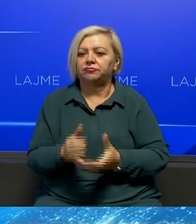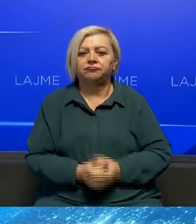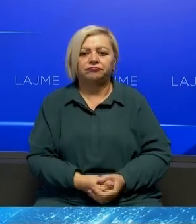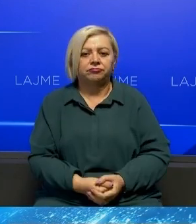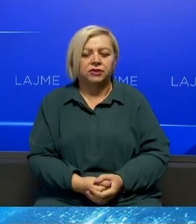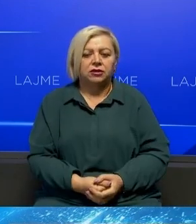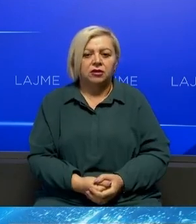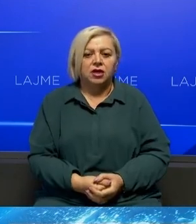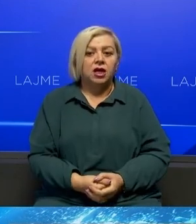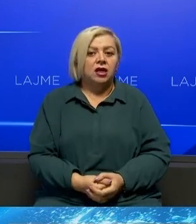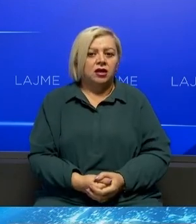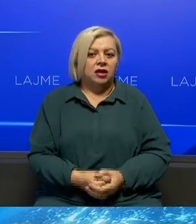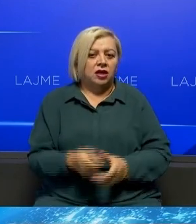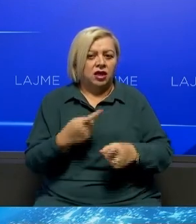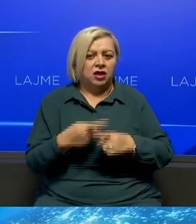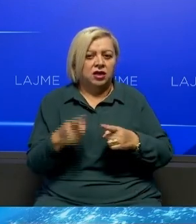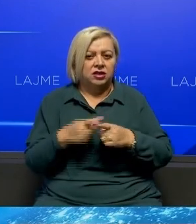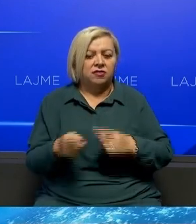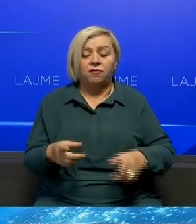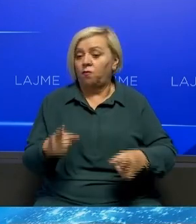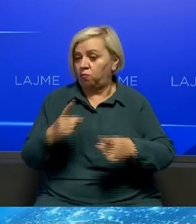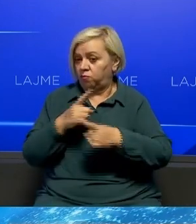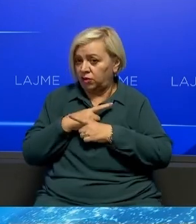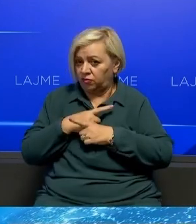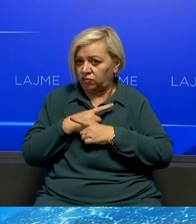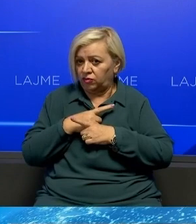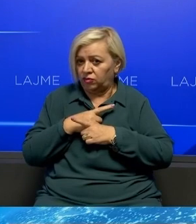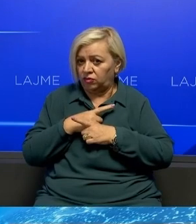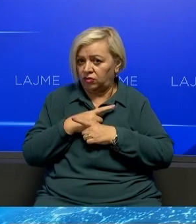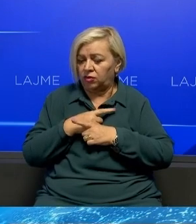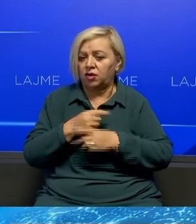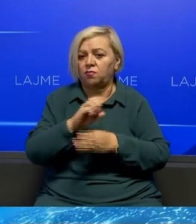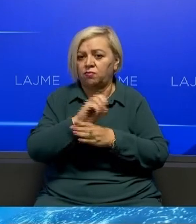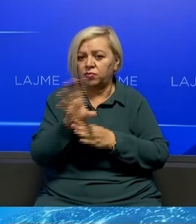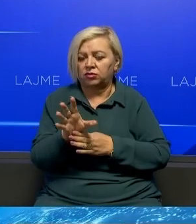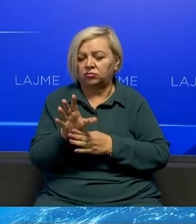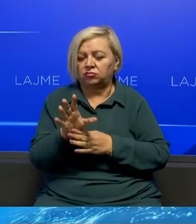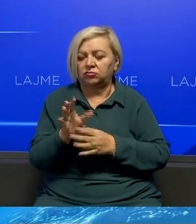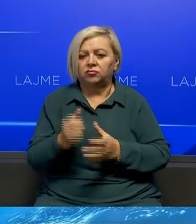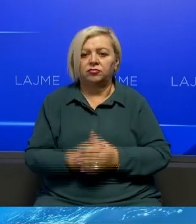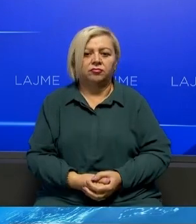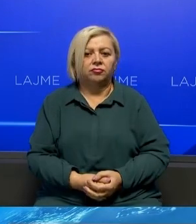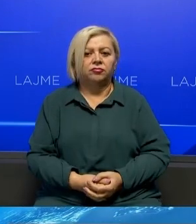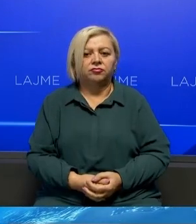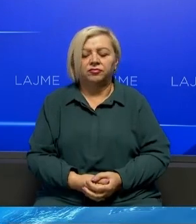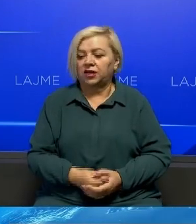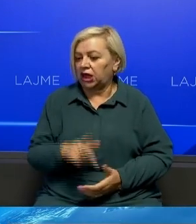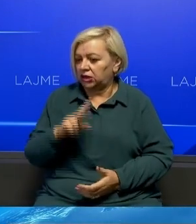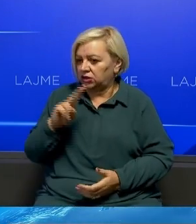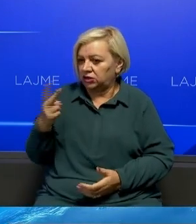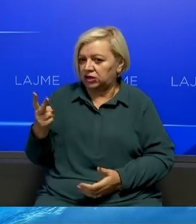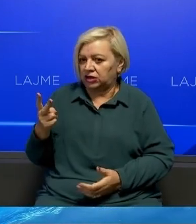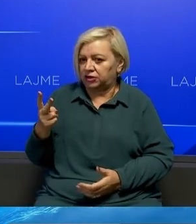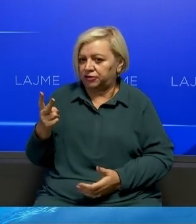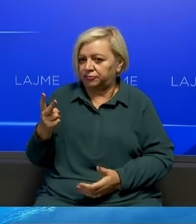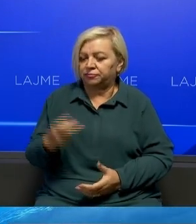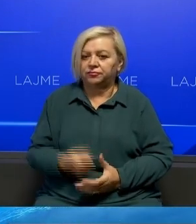rasteve Qe kanë përfunduar Njër fatale në beten Me pandemin Humbën jetën Në anën tjetër